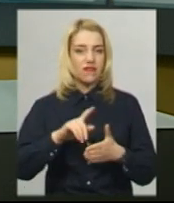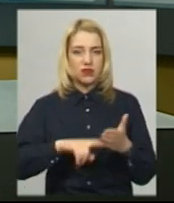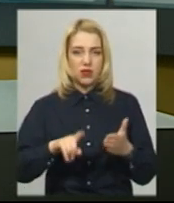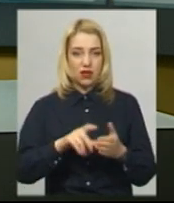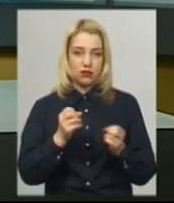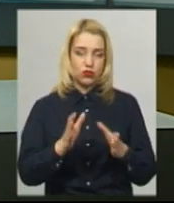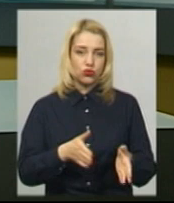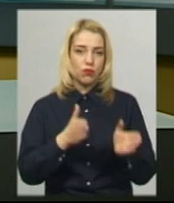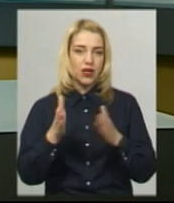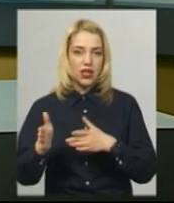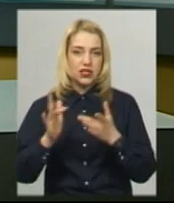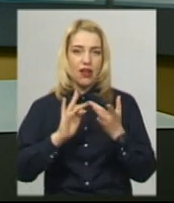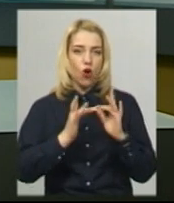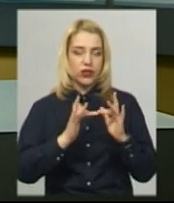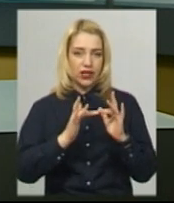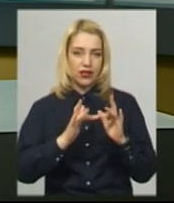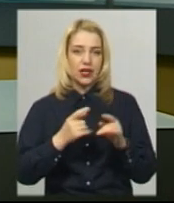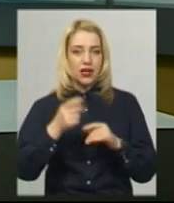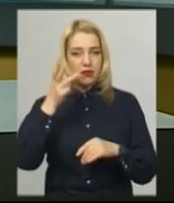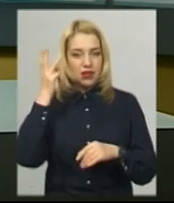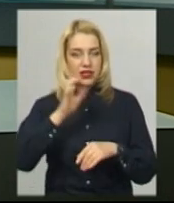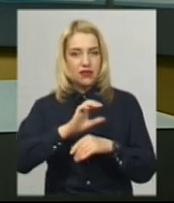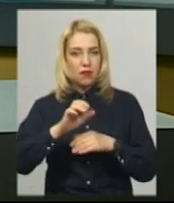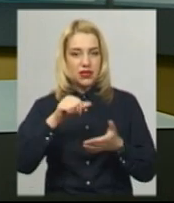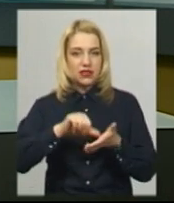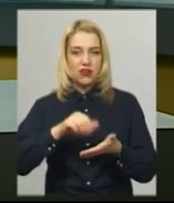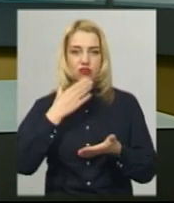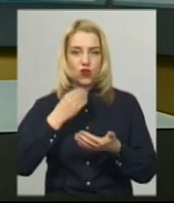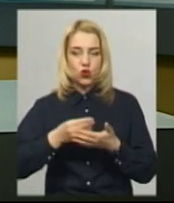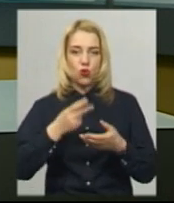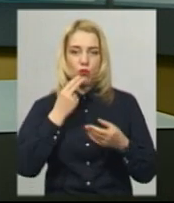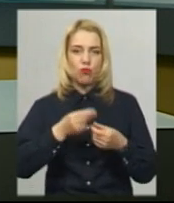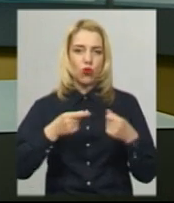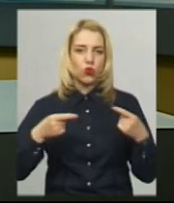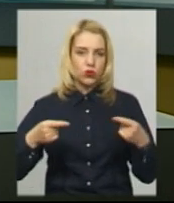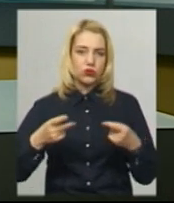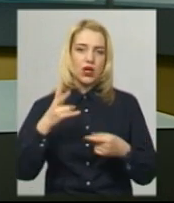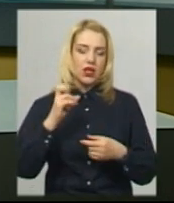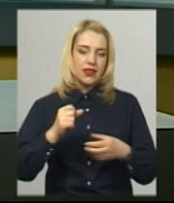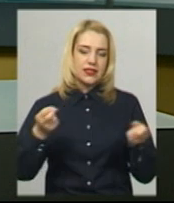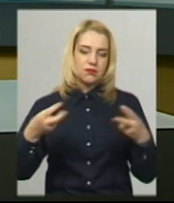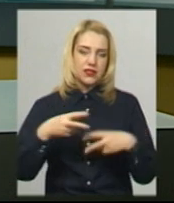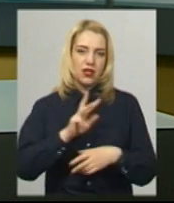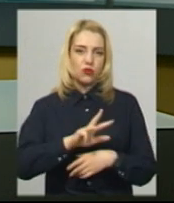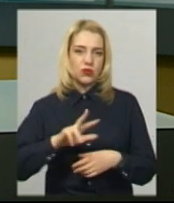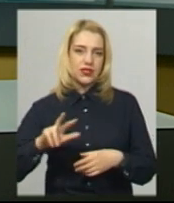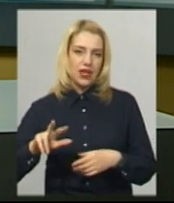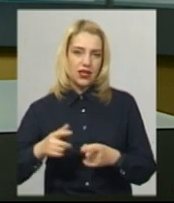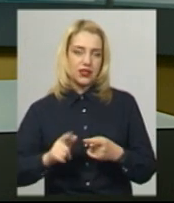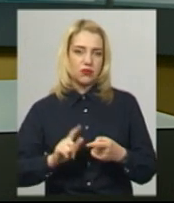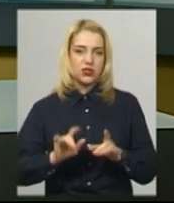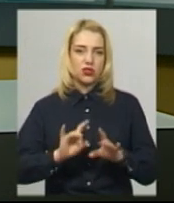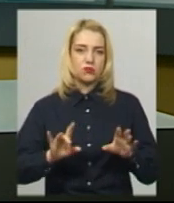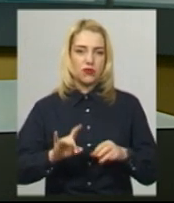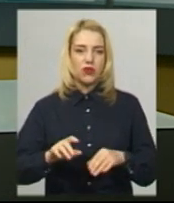Перенесли його в онлайн. Хмельницькі виробники представляють свою продукцію на спеціально створеному сайті ярмарку. Про це Суспільному